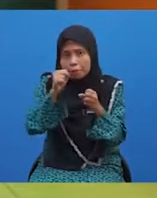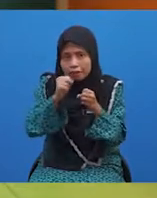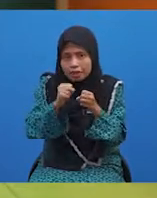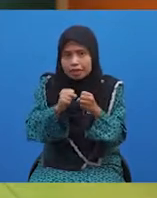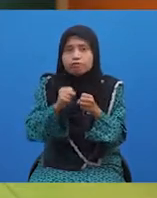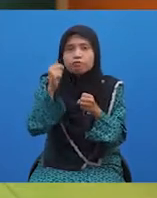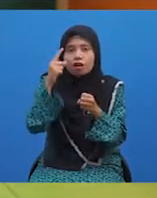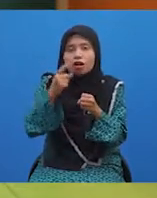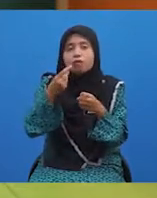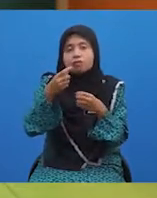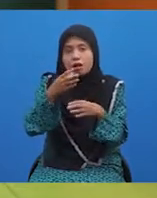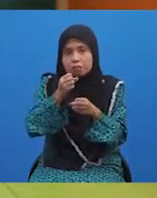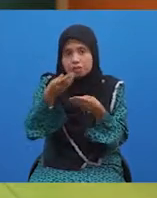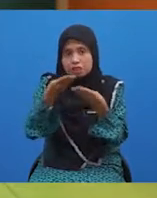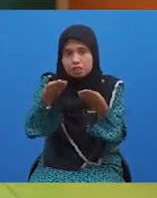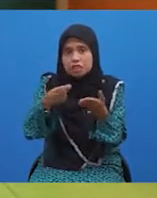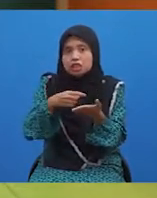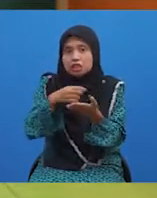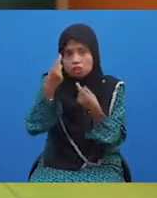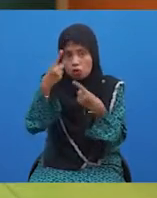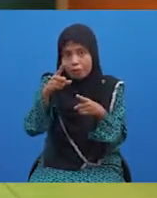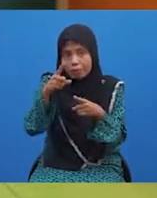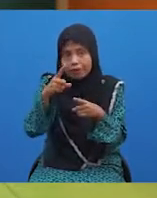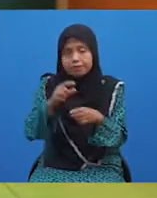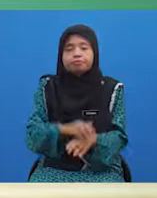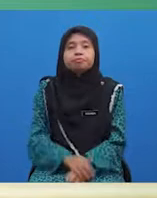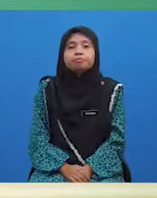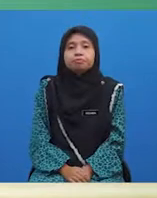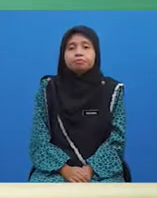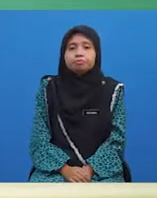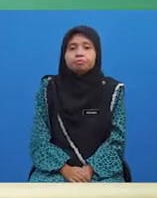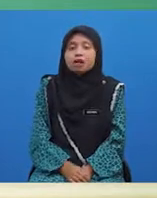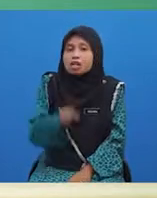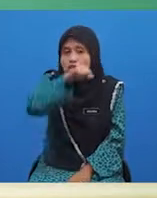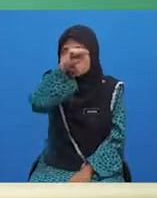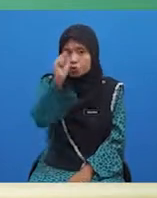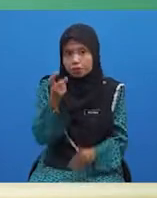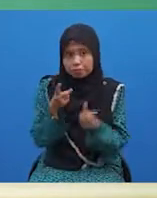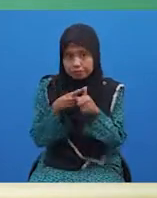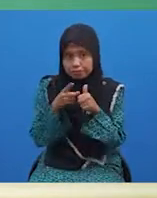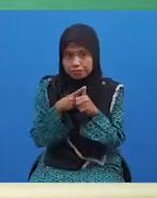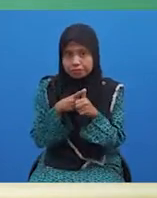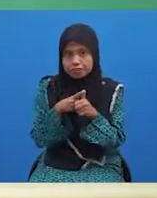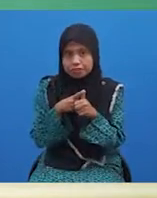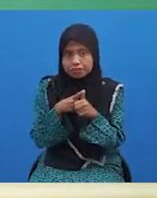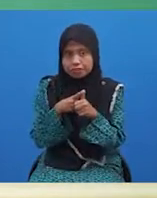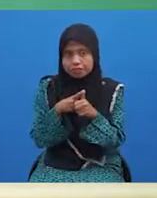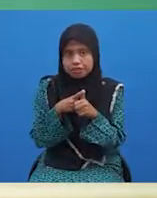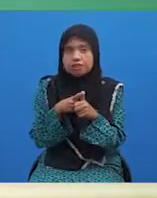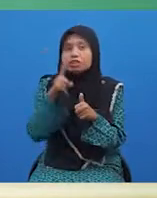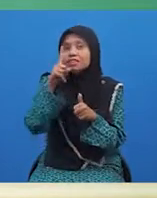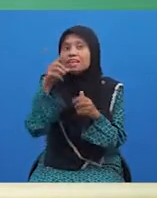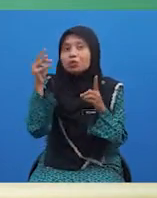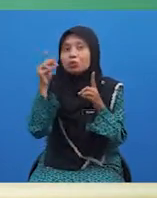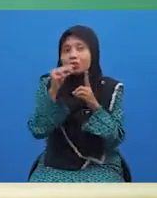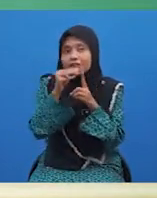dengan merujuk catatan nota pelajaran tadi. Soalan pertama. Satu markah